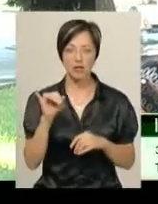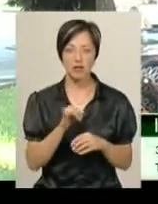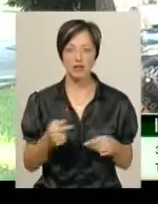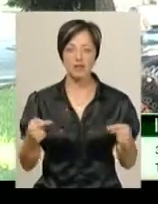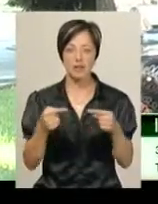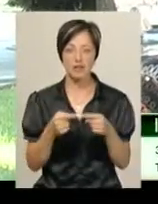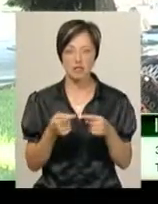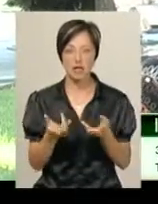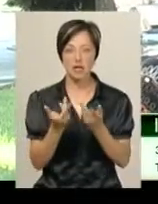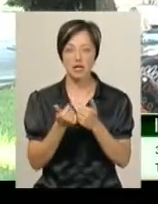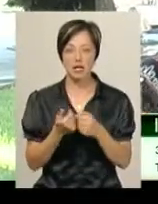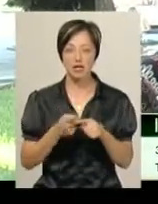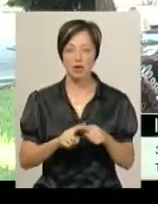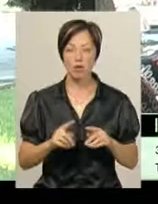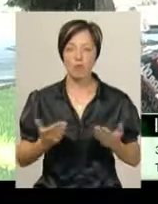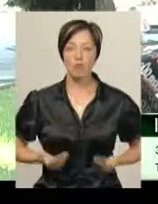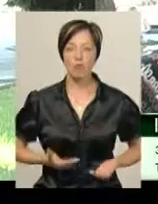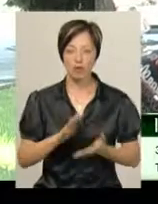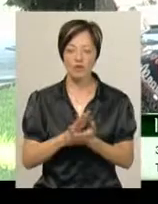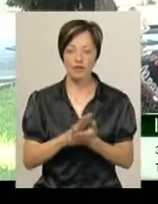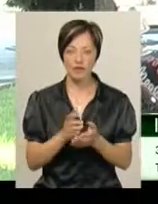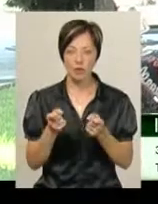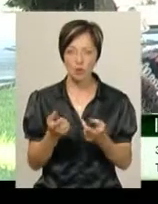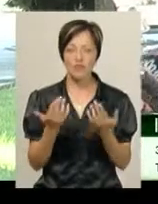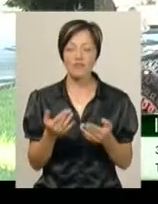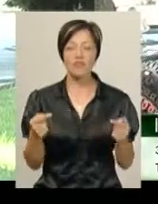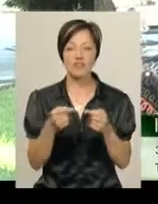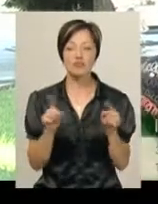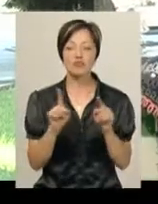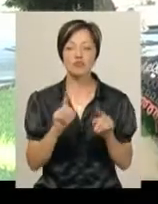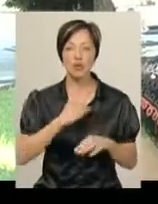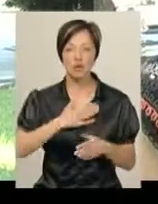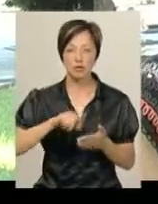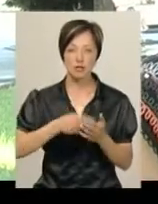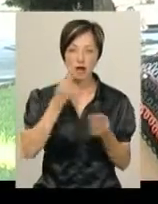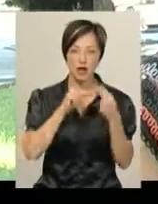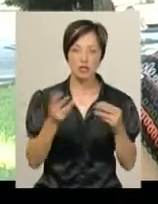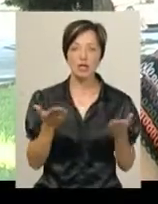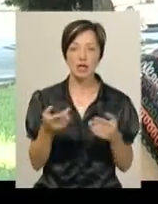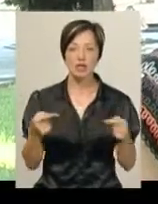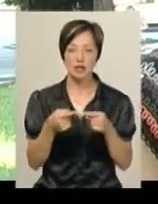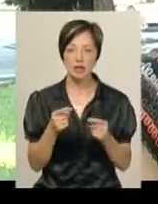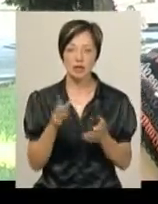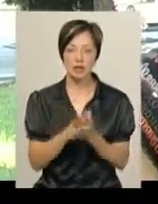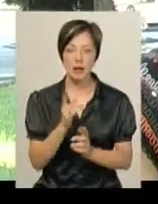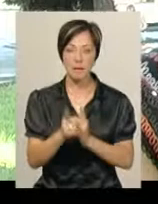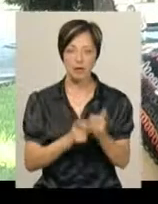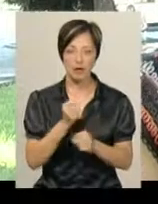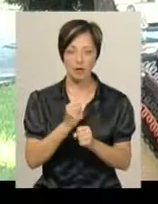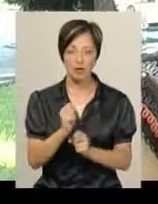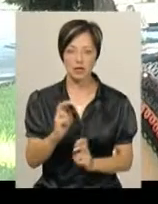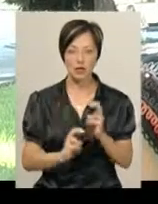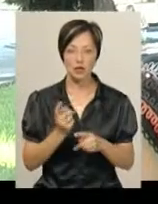визначити кількість цих побутових відходів, визначити, що для нашого міста краще, який саме сміттєпереробний завод.